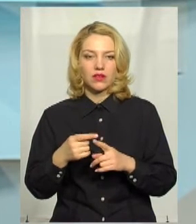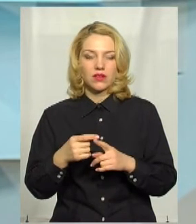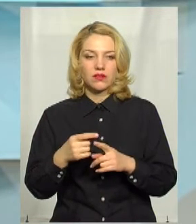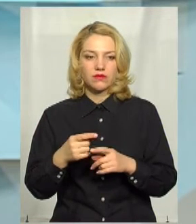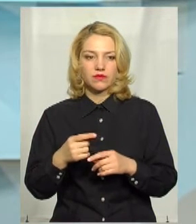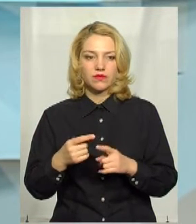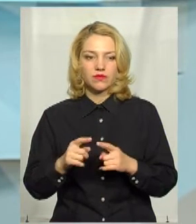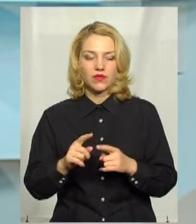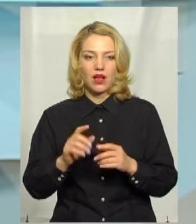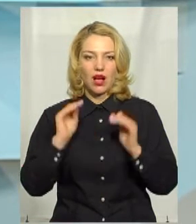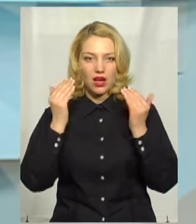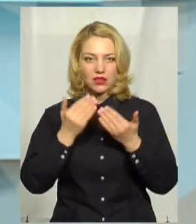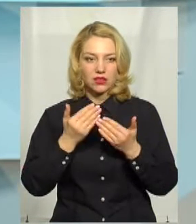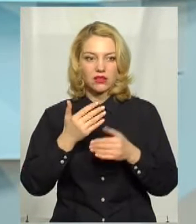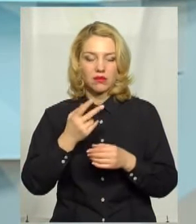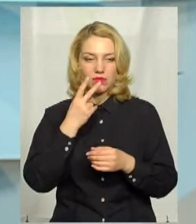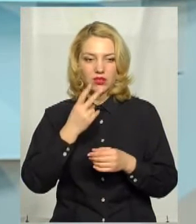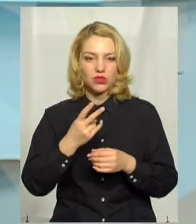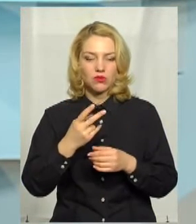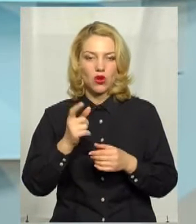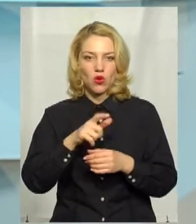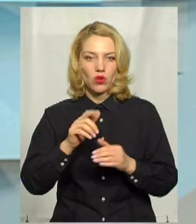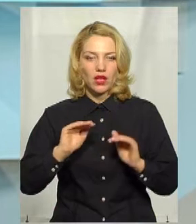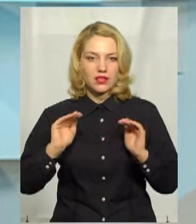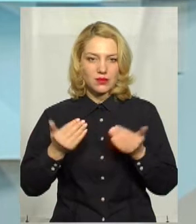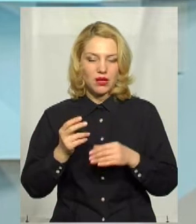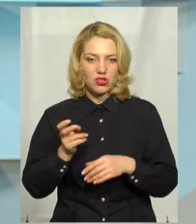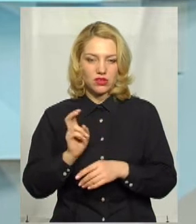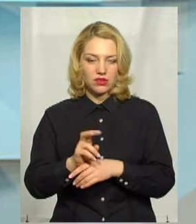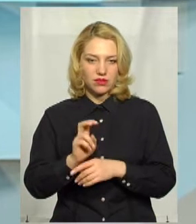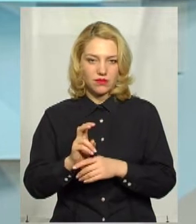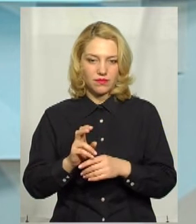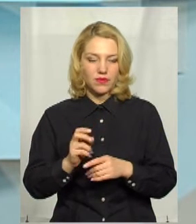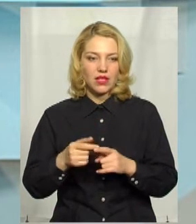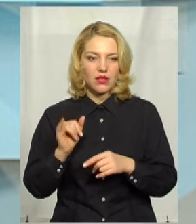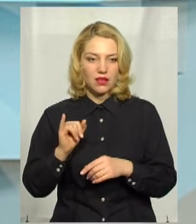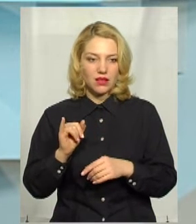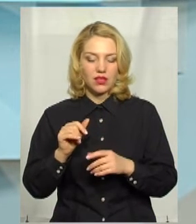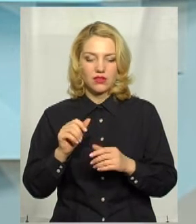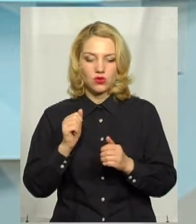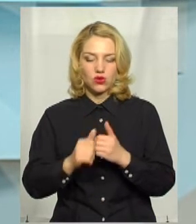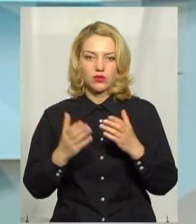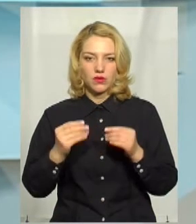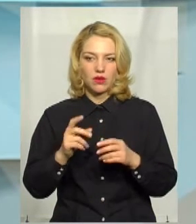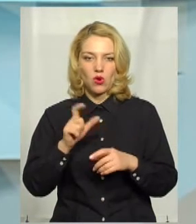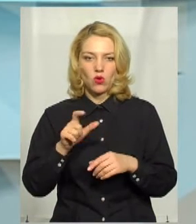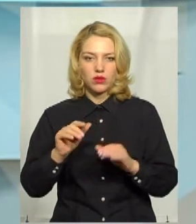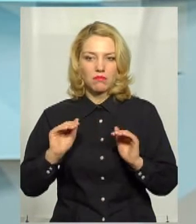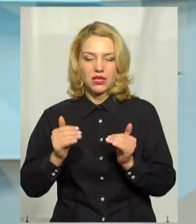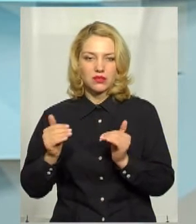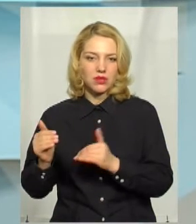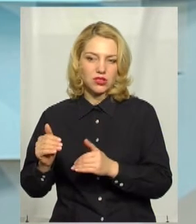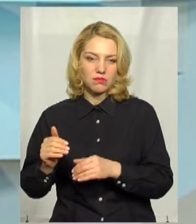запровадження даного карантину, ми бачимо суттєве зменшення. З кожним днем пасажиропоток зменшується.